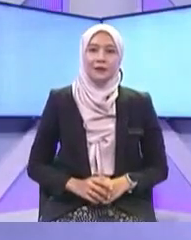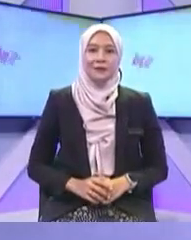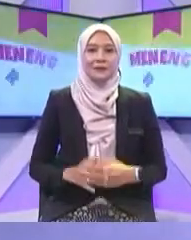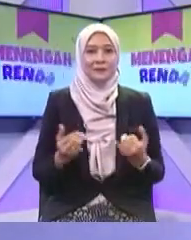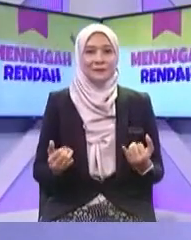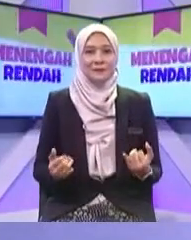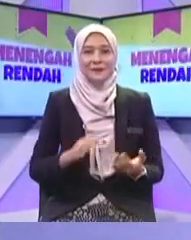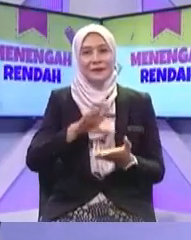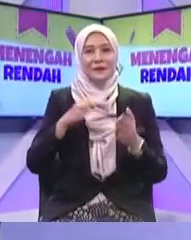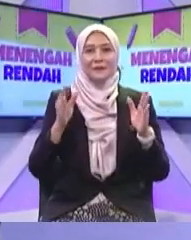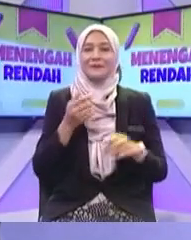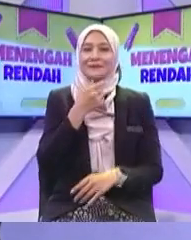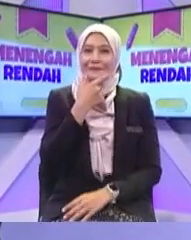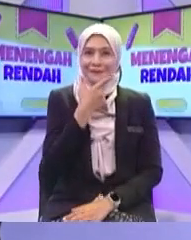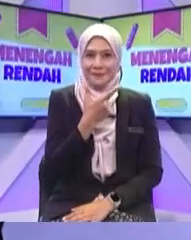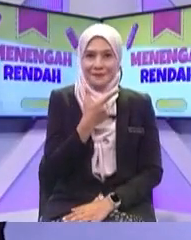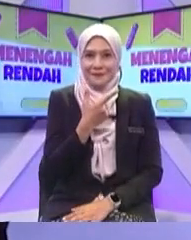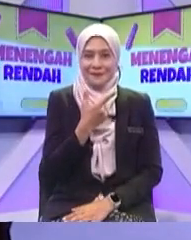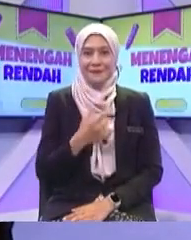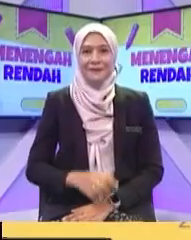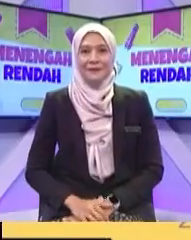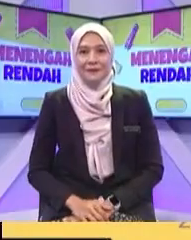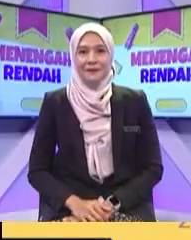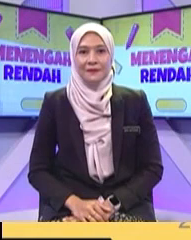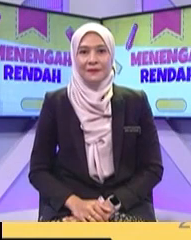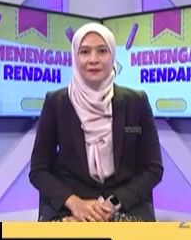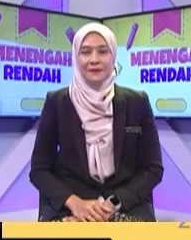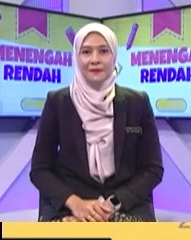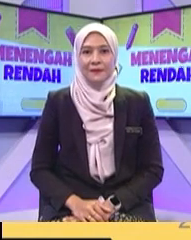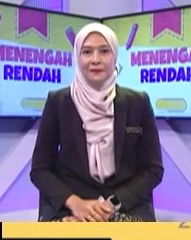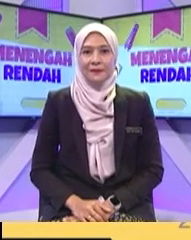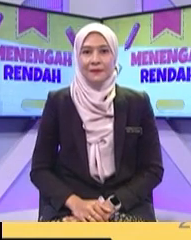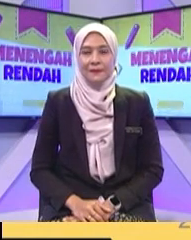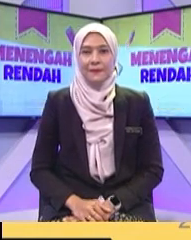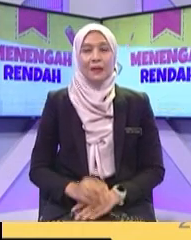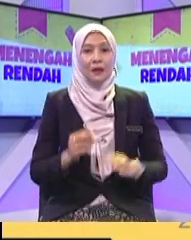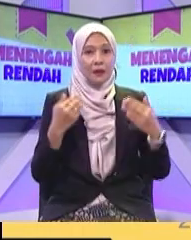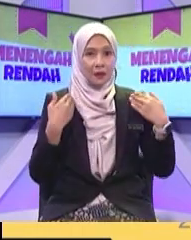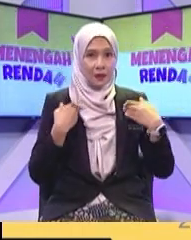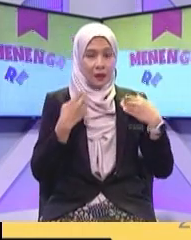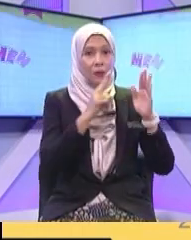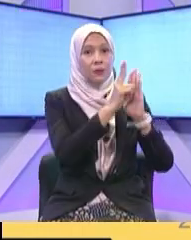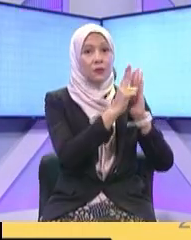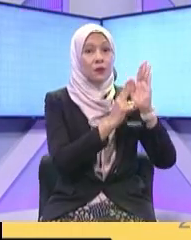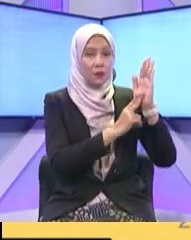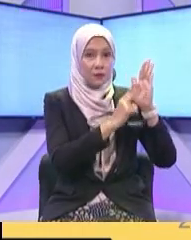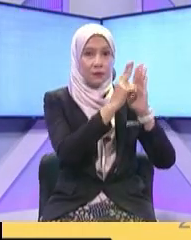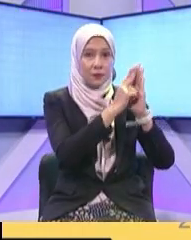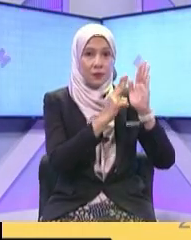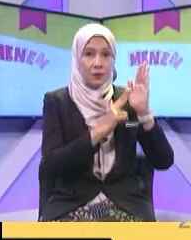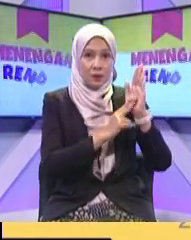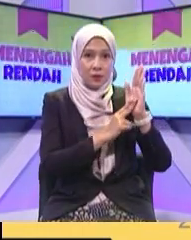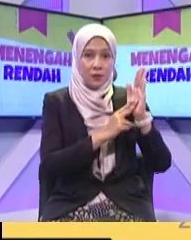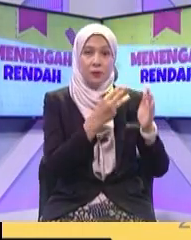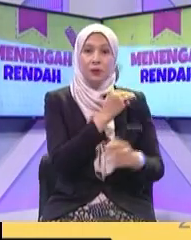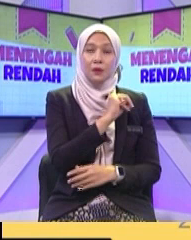positif seterusnya adalah mendukung akta komunikasi dan multimedia 1998 jangan menyebarkan berita jangan